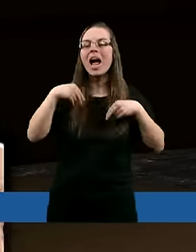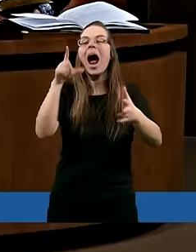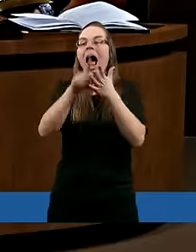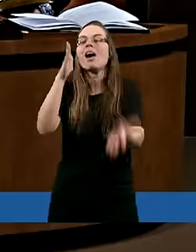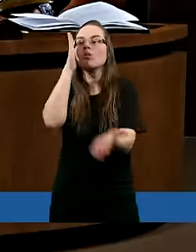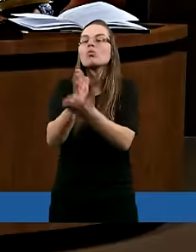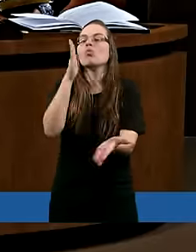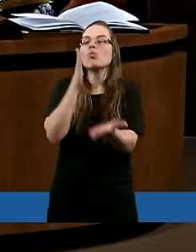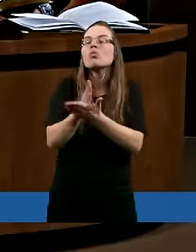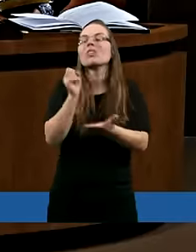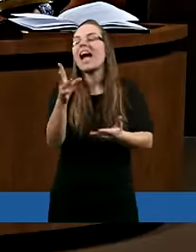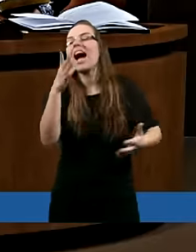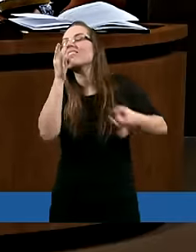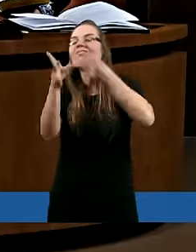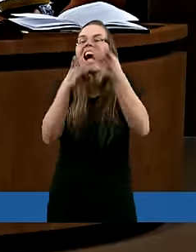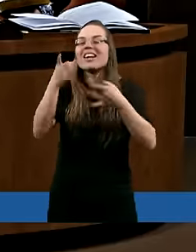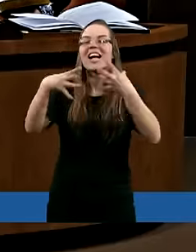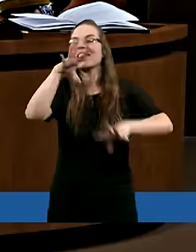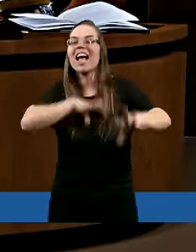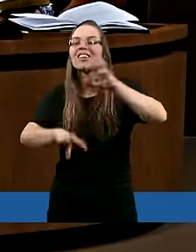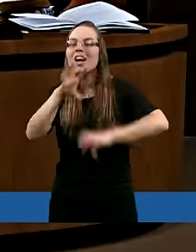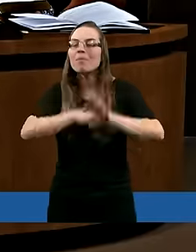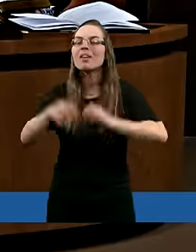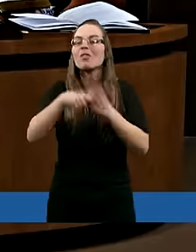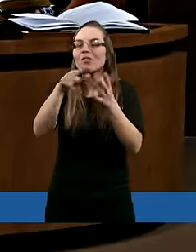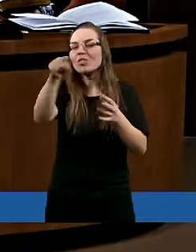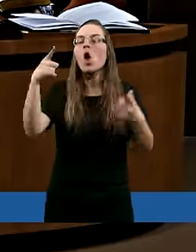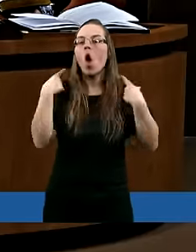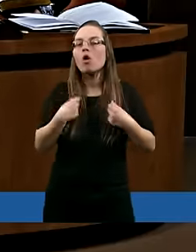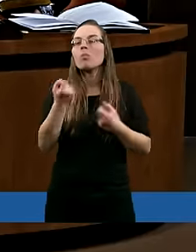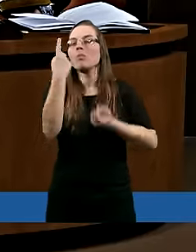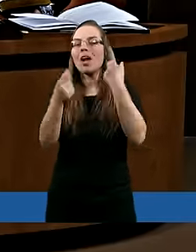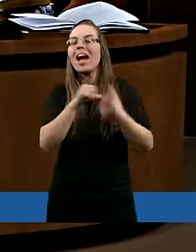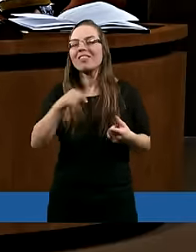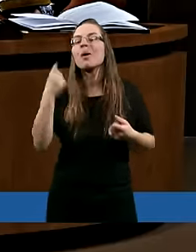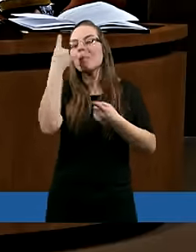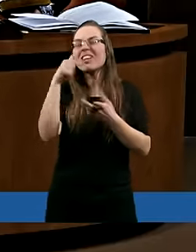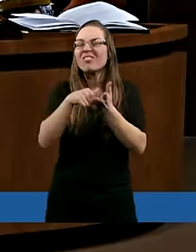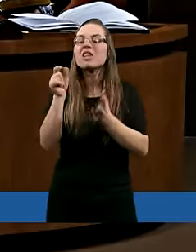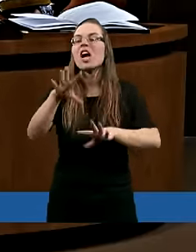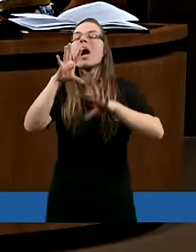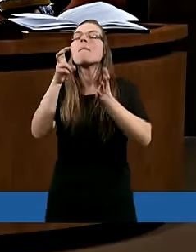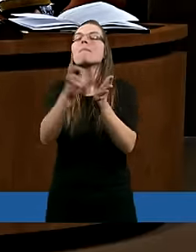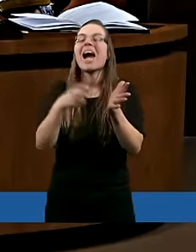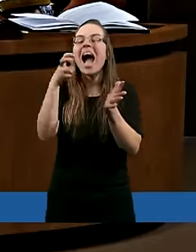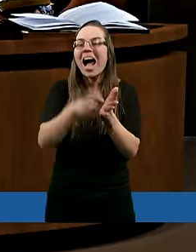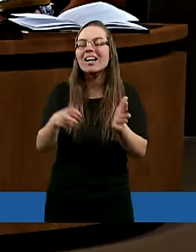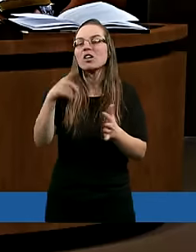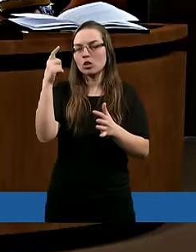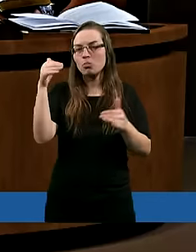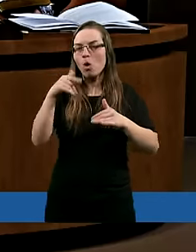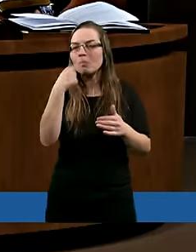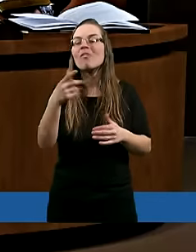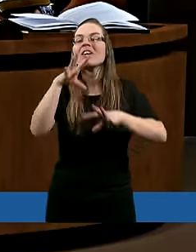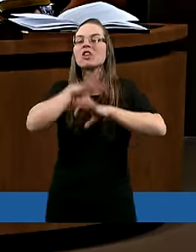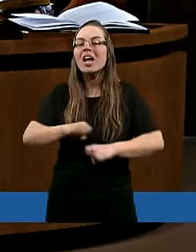Ale już taka niecierpliwość wśród osób się pojawia. Czyli myślę, że cierpliwość, brak cierpliwości może